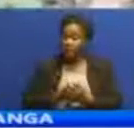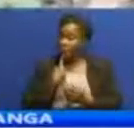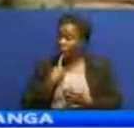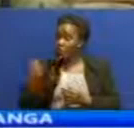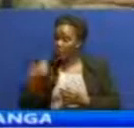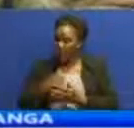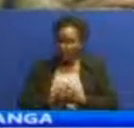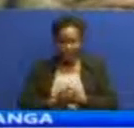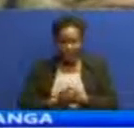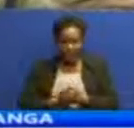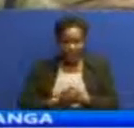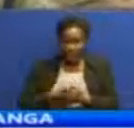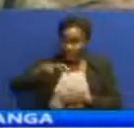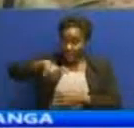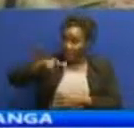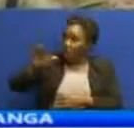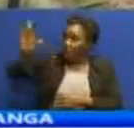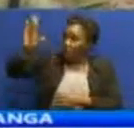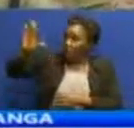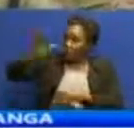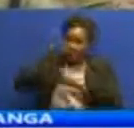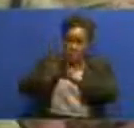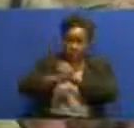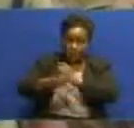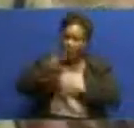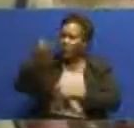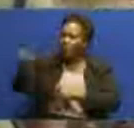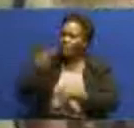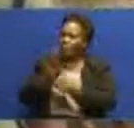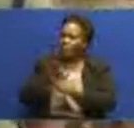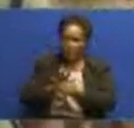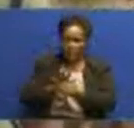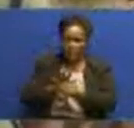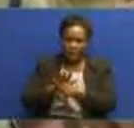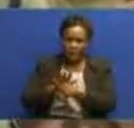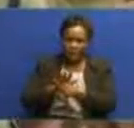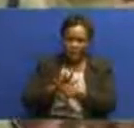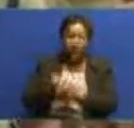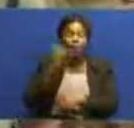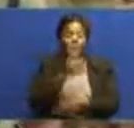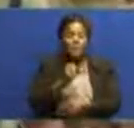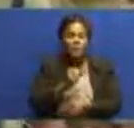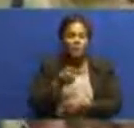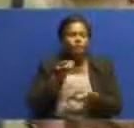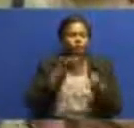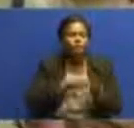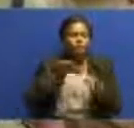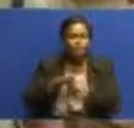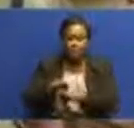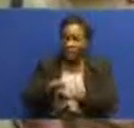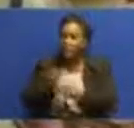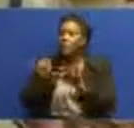polisi mkwa hii ya kanda watu wengi waze wetu wanakufa kwa sababu ya haya mambo ya imani